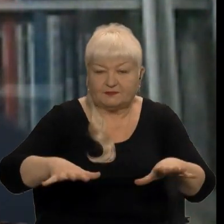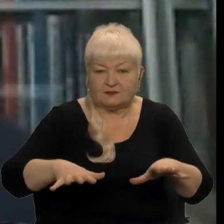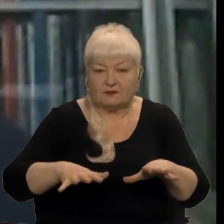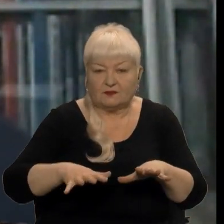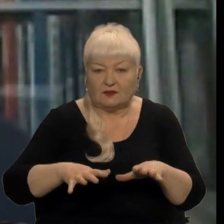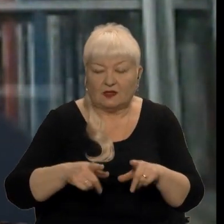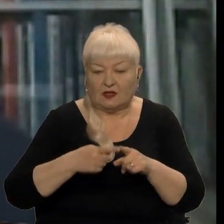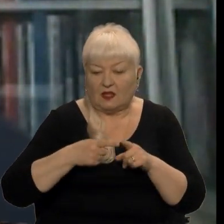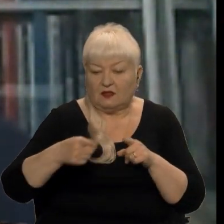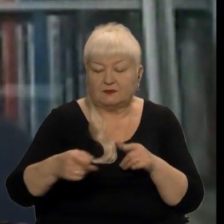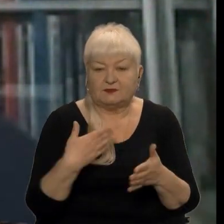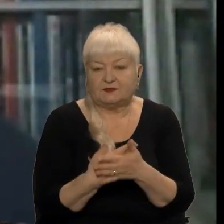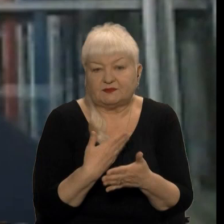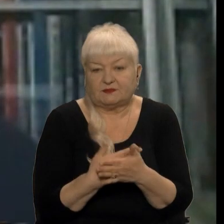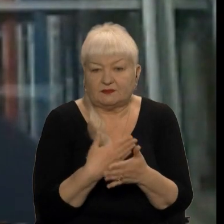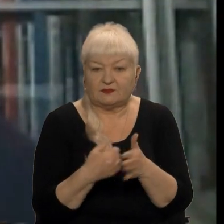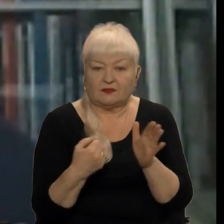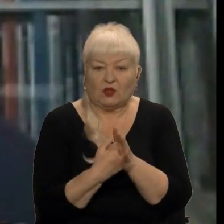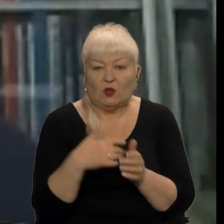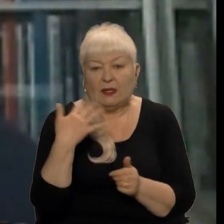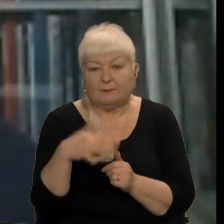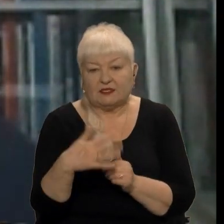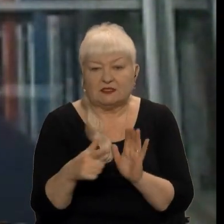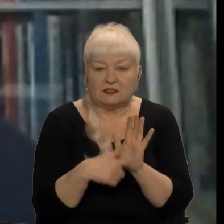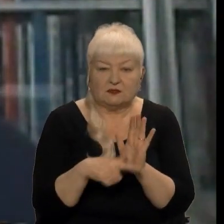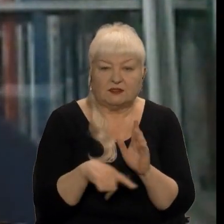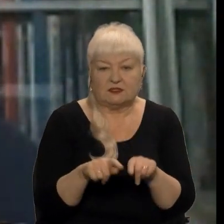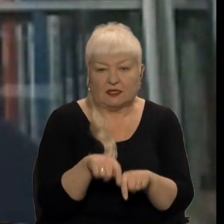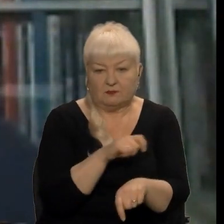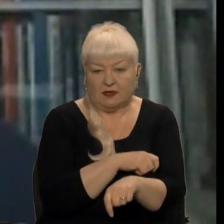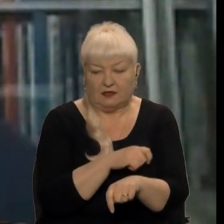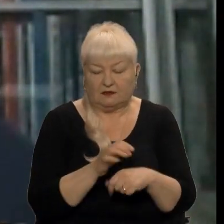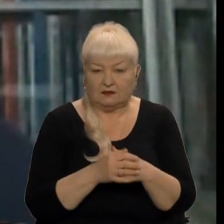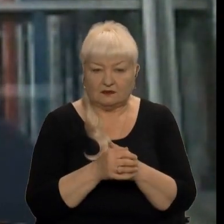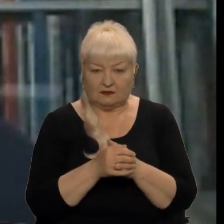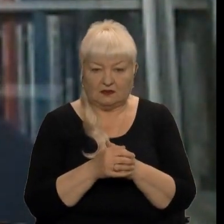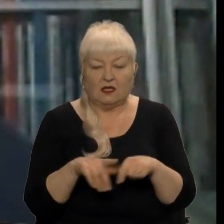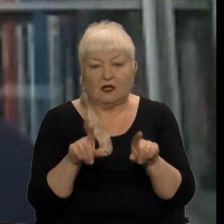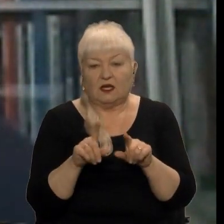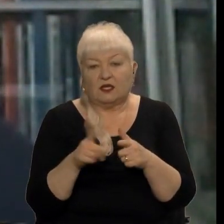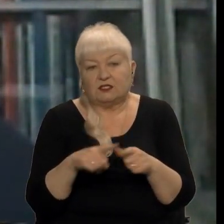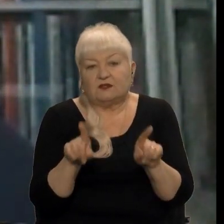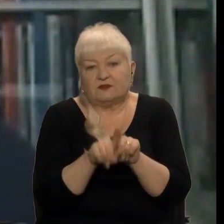відрізку приблизно до 50-70 метрів. Тобто, чи в таких умовах